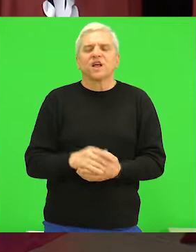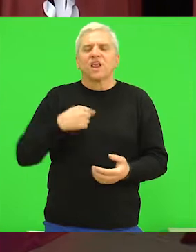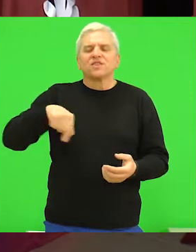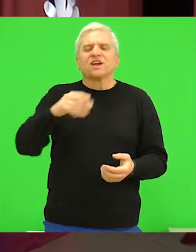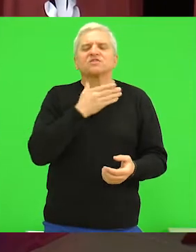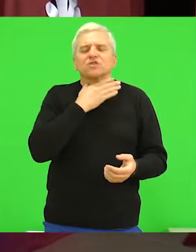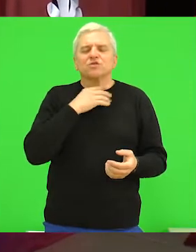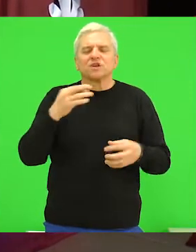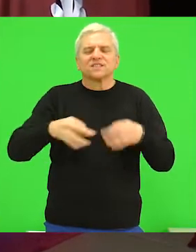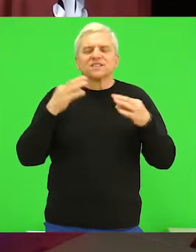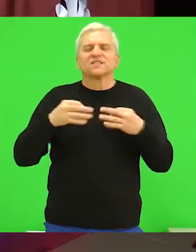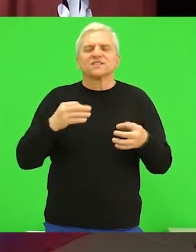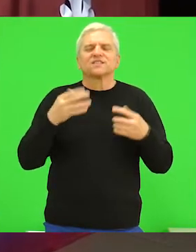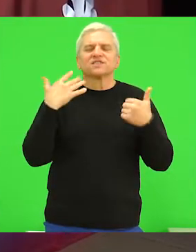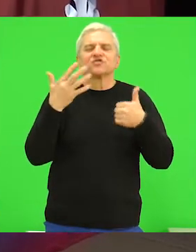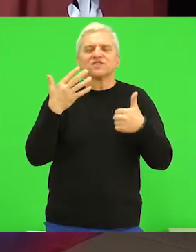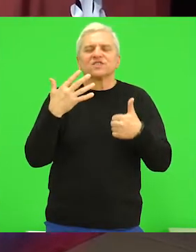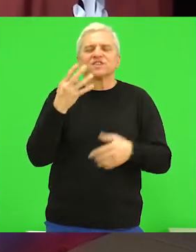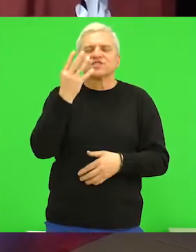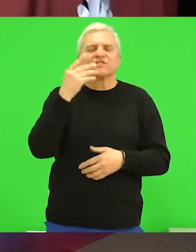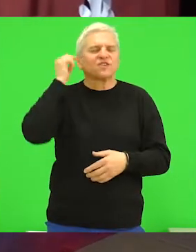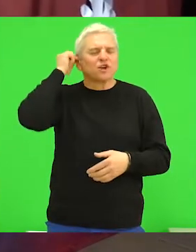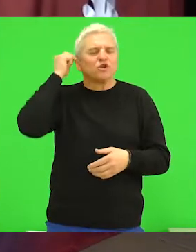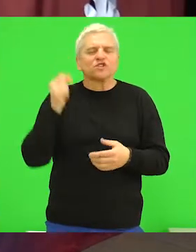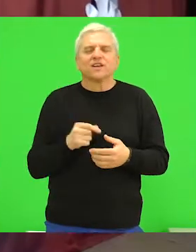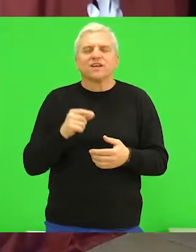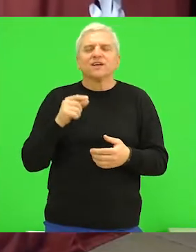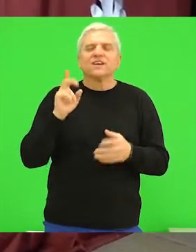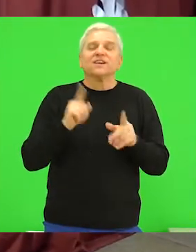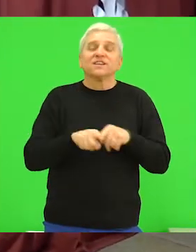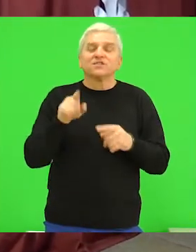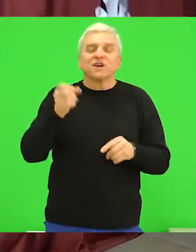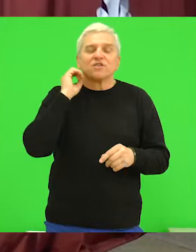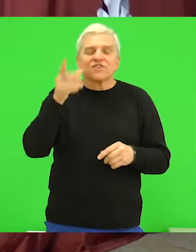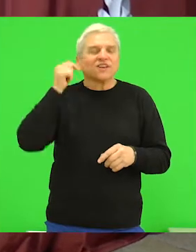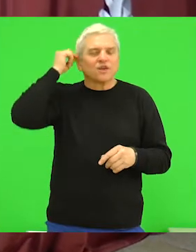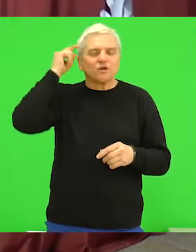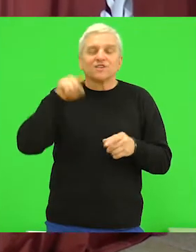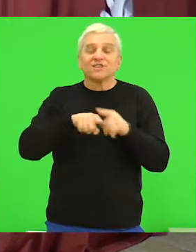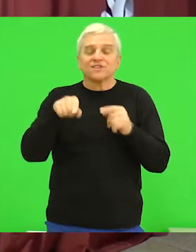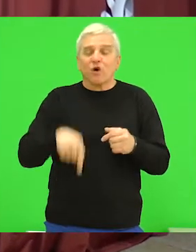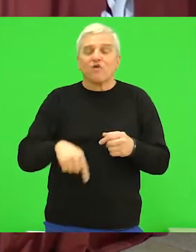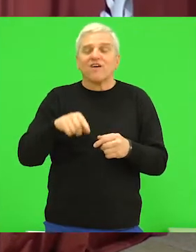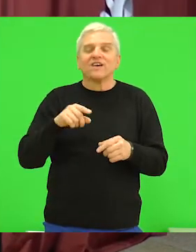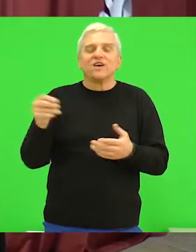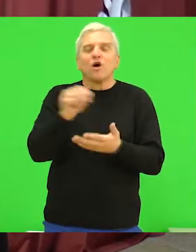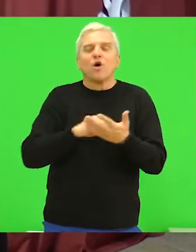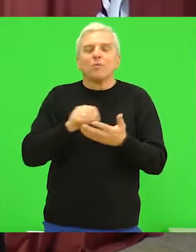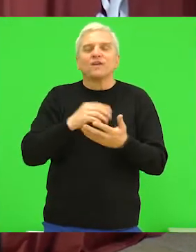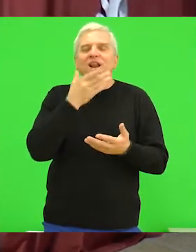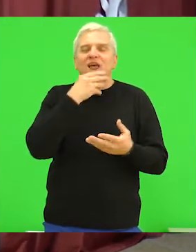Naša škola danas slavi svoj 64. rođendan i kao i svaki rođendan tako je i ovaj